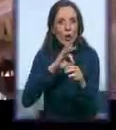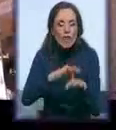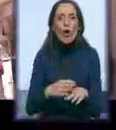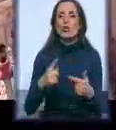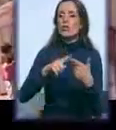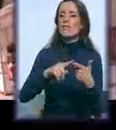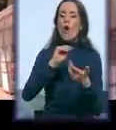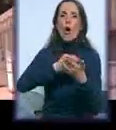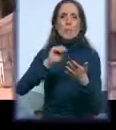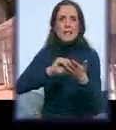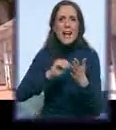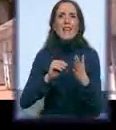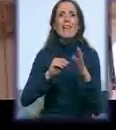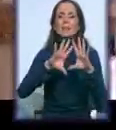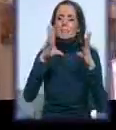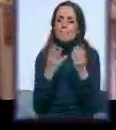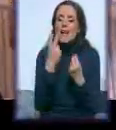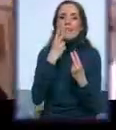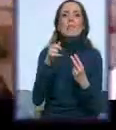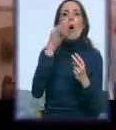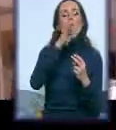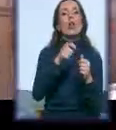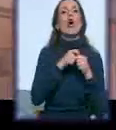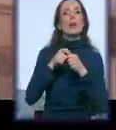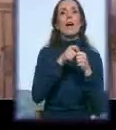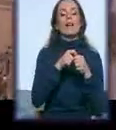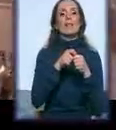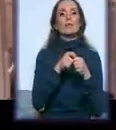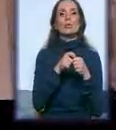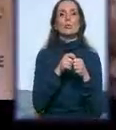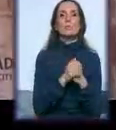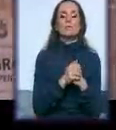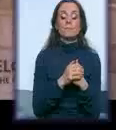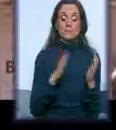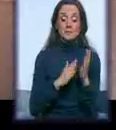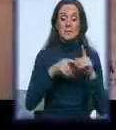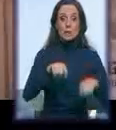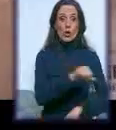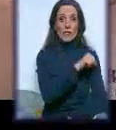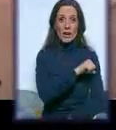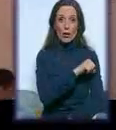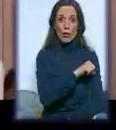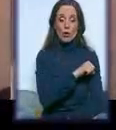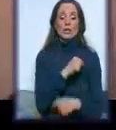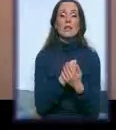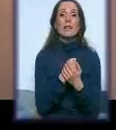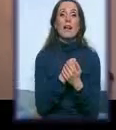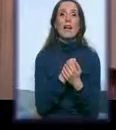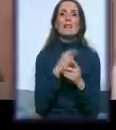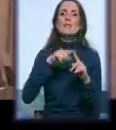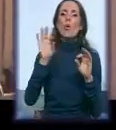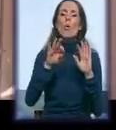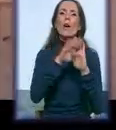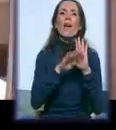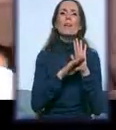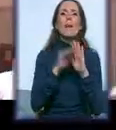pristup organizacije sa svojom programa. Na primjer, ove godine smo imali, pošto i po uredbi vlade